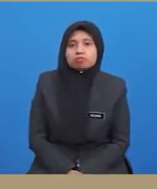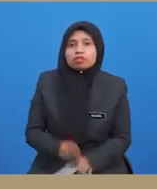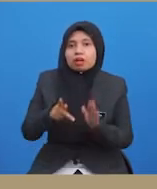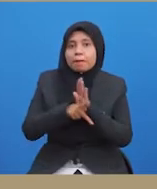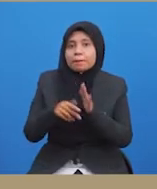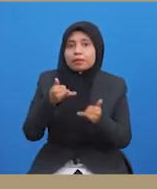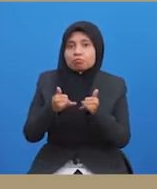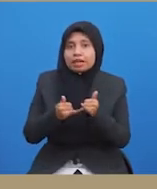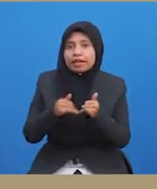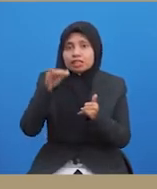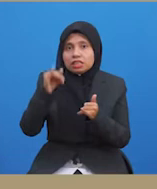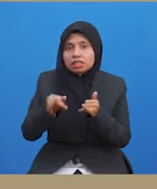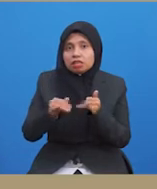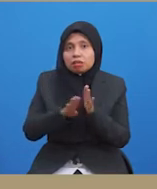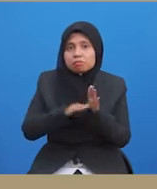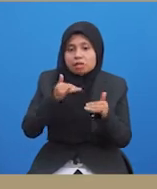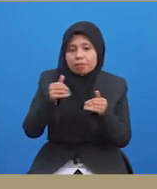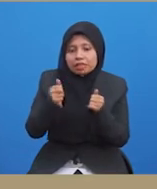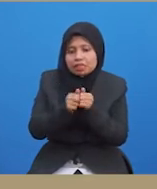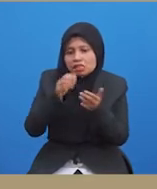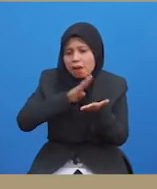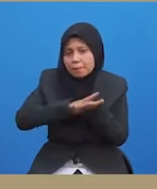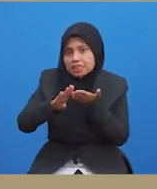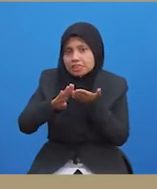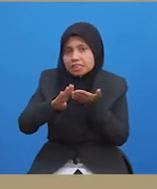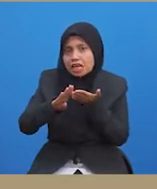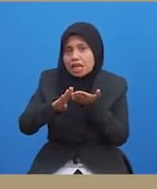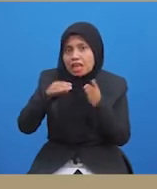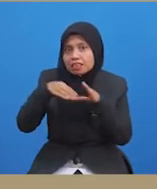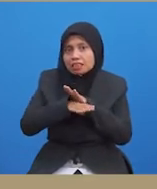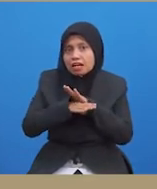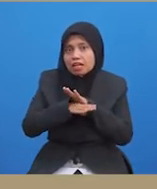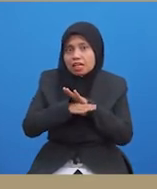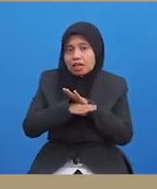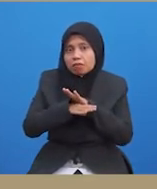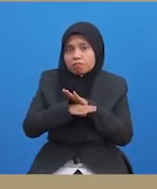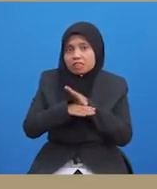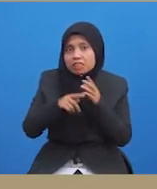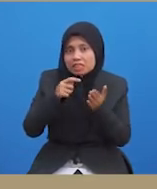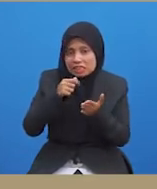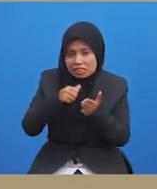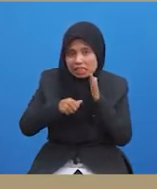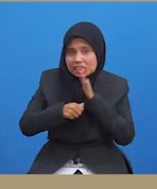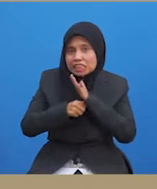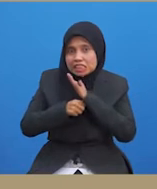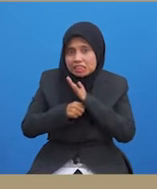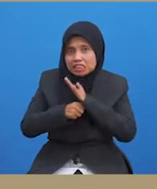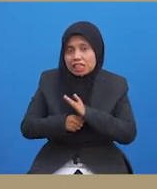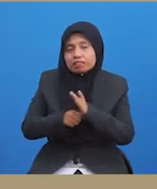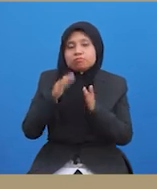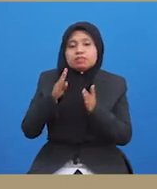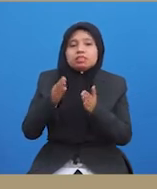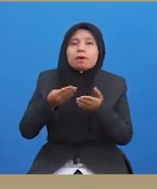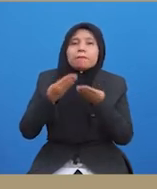Pemain atau pasukan yang bermain dengan bersih khususnya dalam keadaan tertekan perlu diberikan